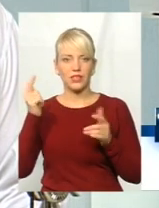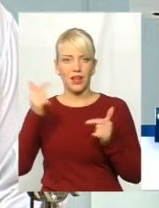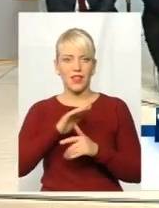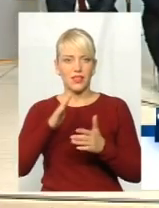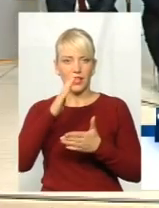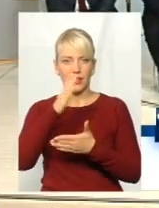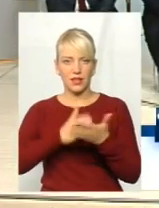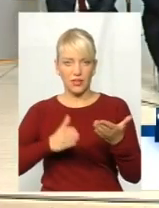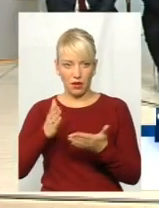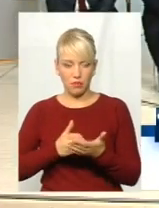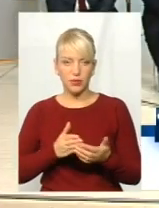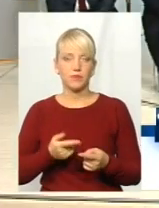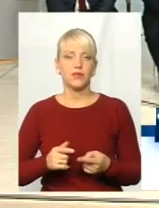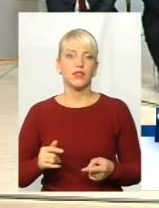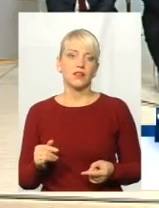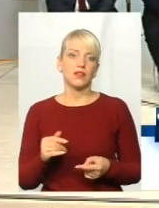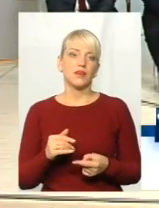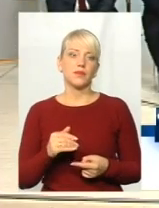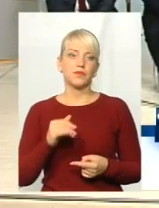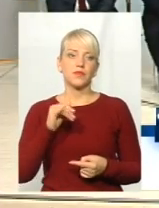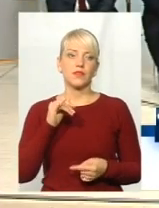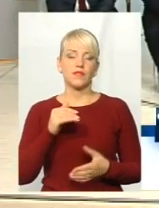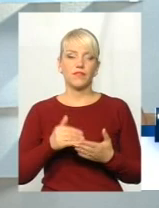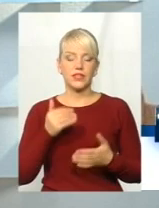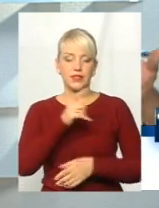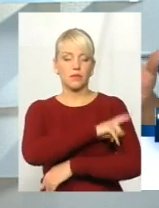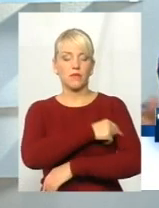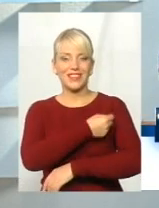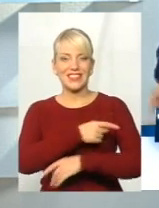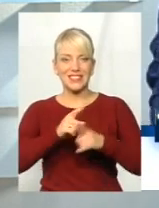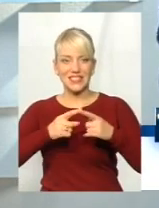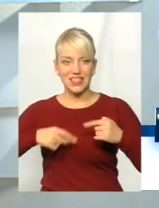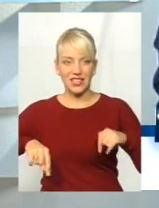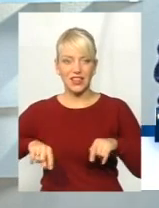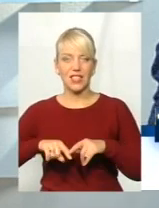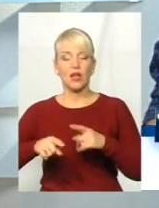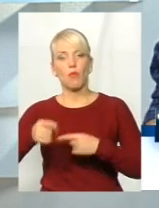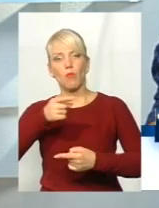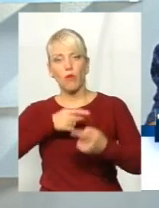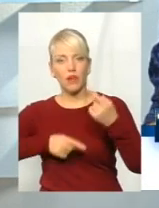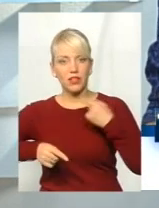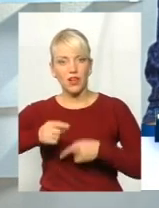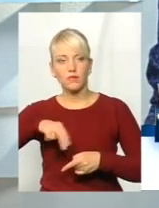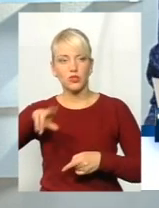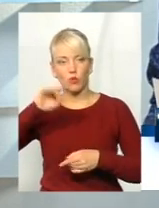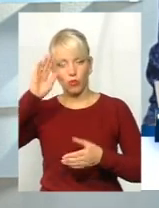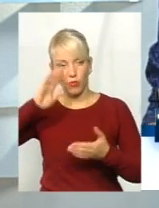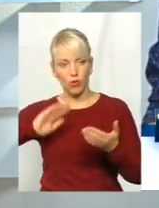Зрозуміло. Пане Юріо, від медицини, знову вже вертаємося до політики.